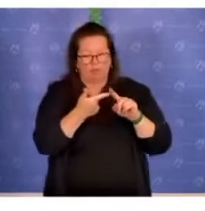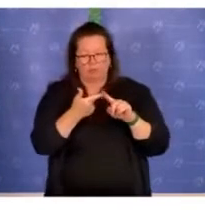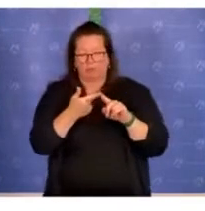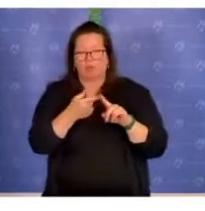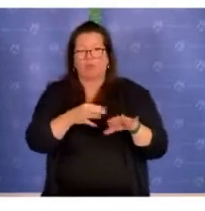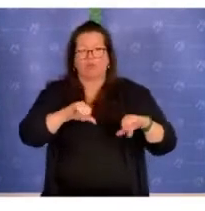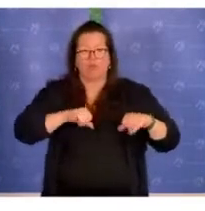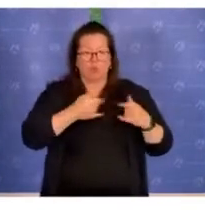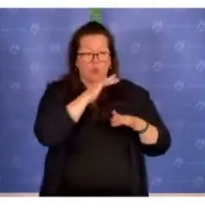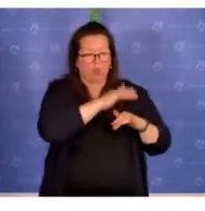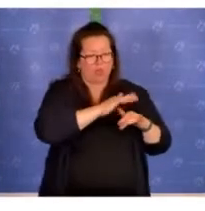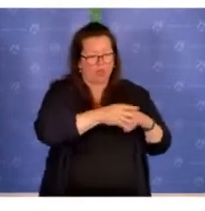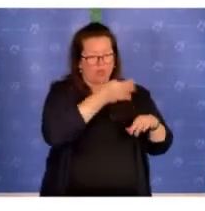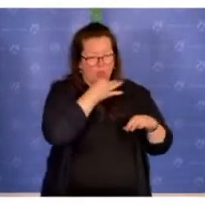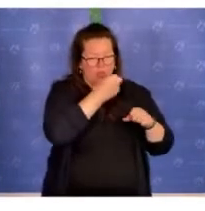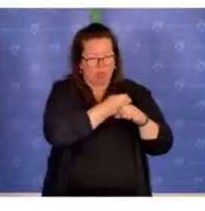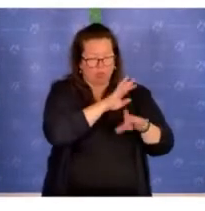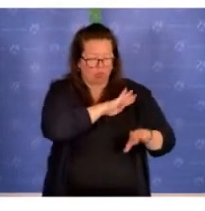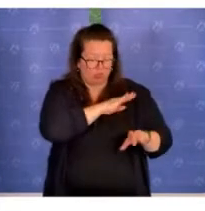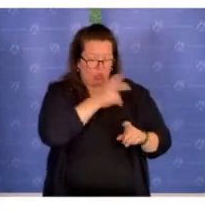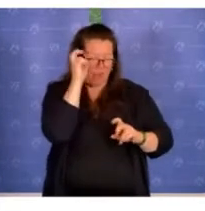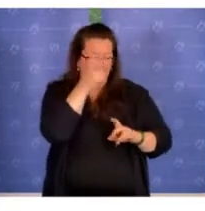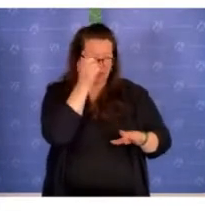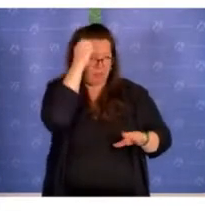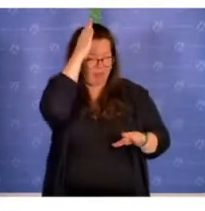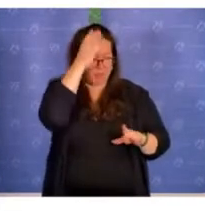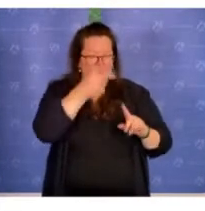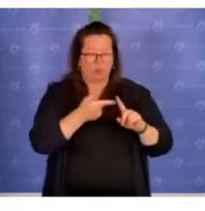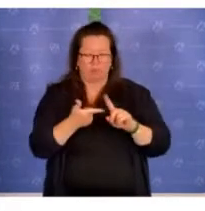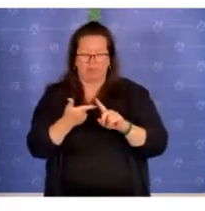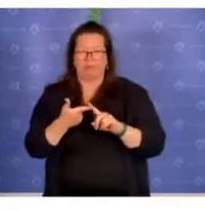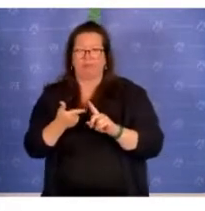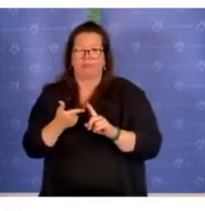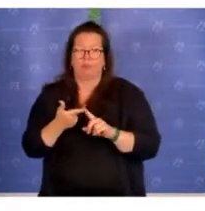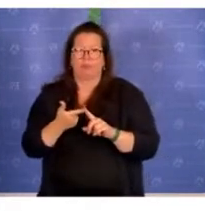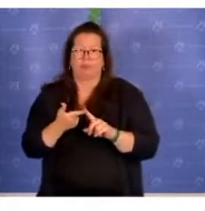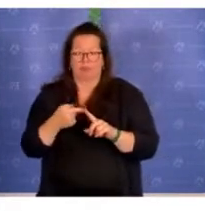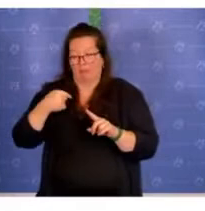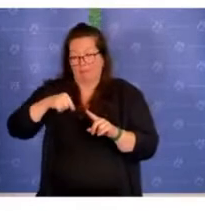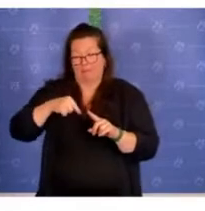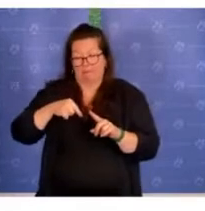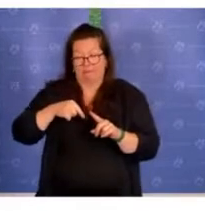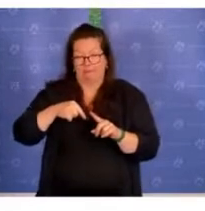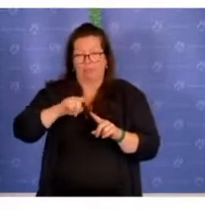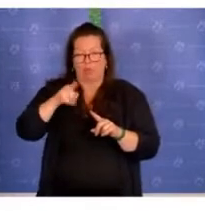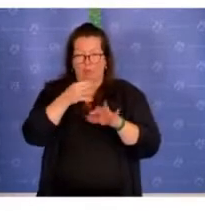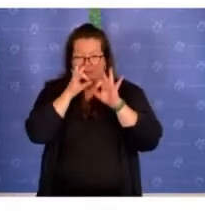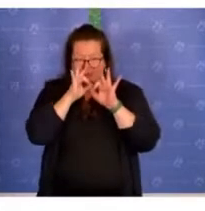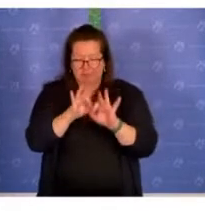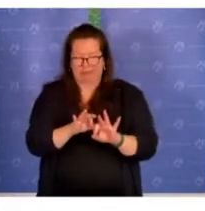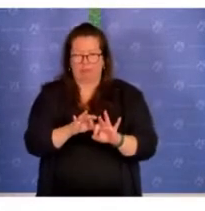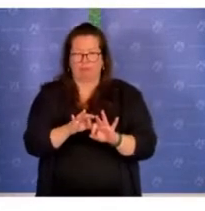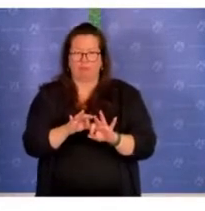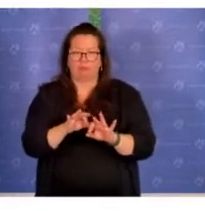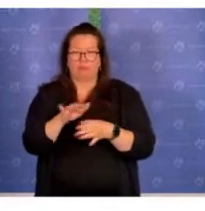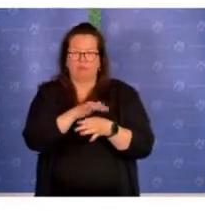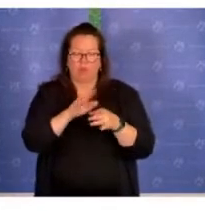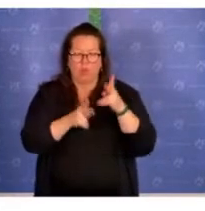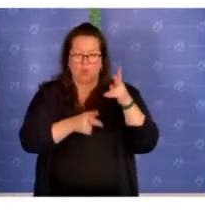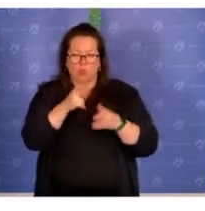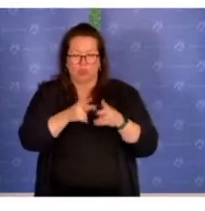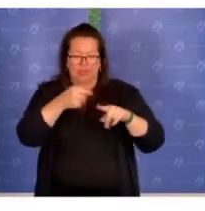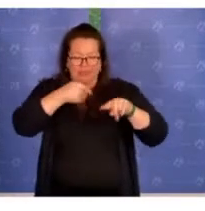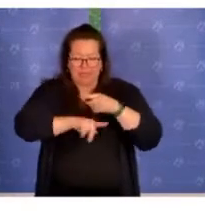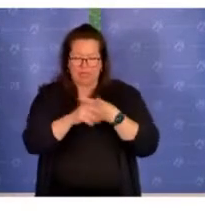frühkindlichen Bereich der Jugendarbeit, Schule und Erwachsenenbildung. Dann, und darauf komme ich gleich genauer zu sprechen, dem Bereich Justiz und